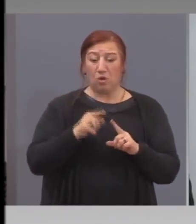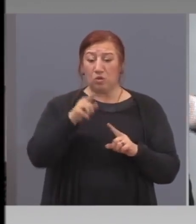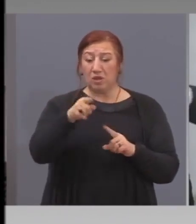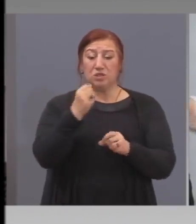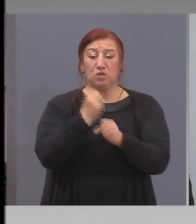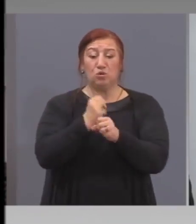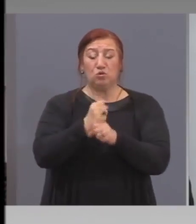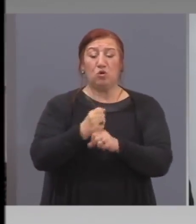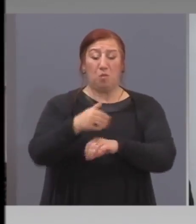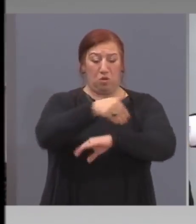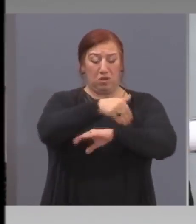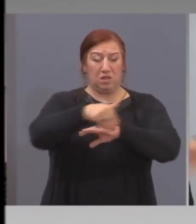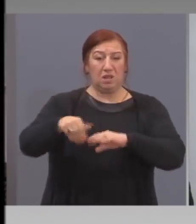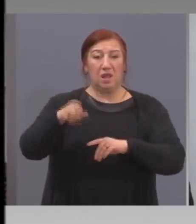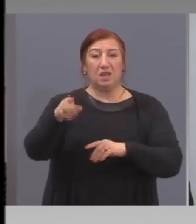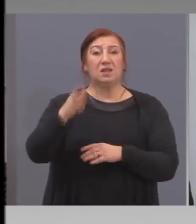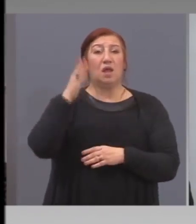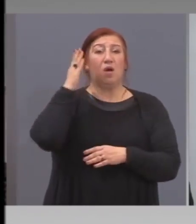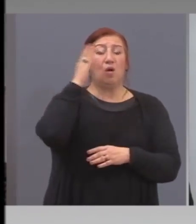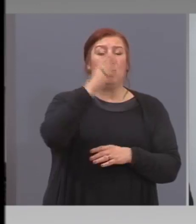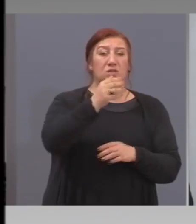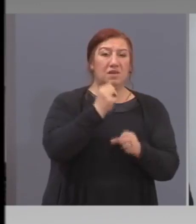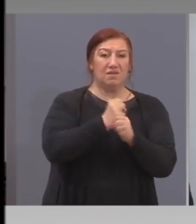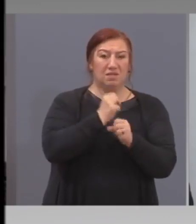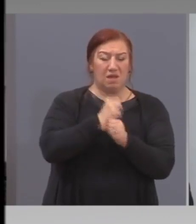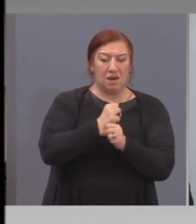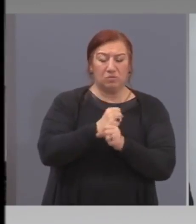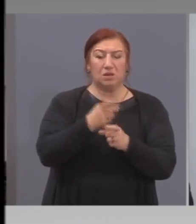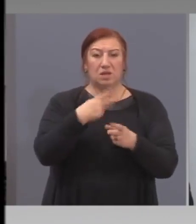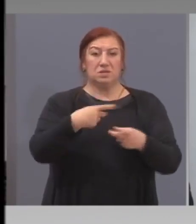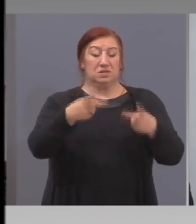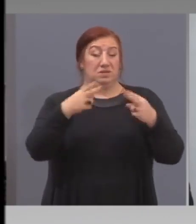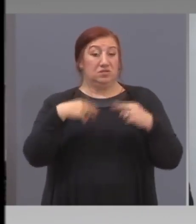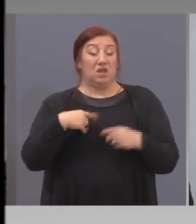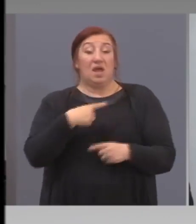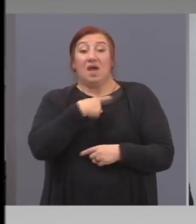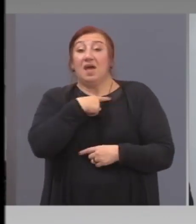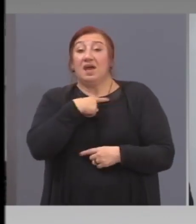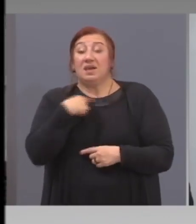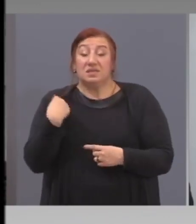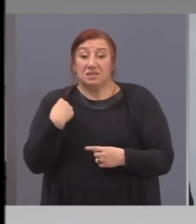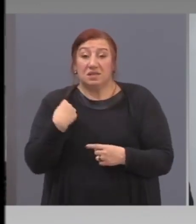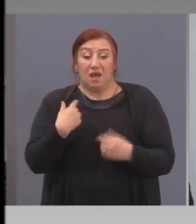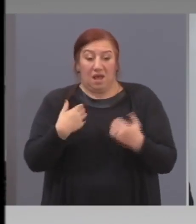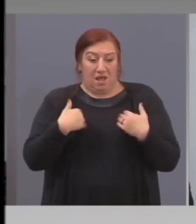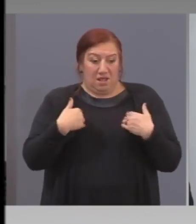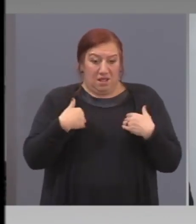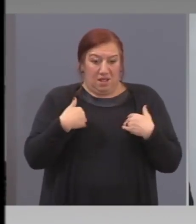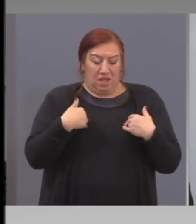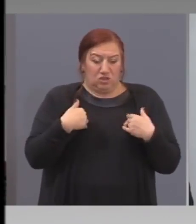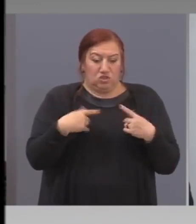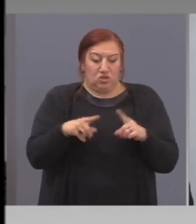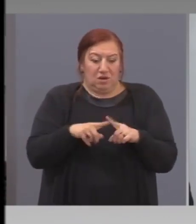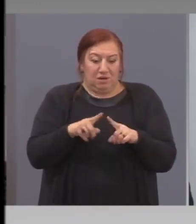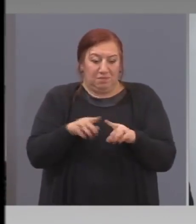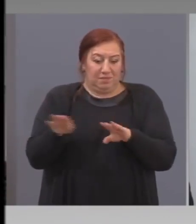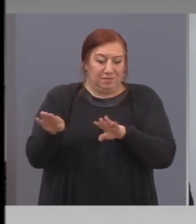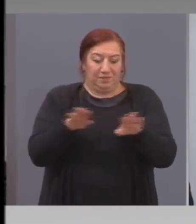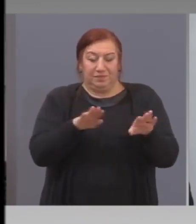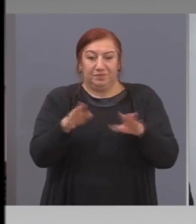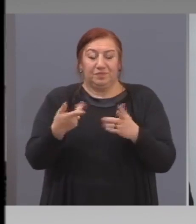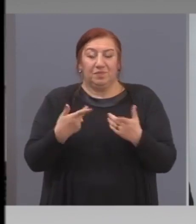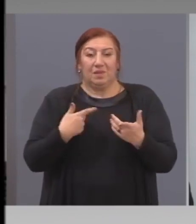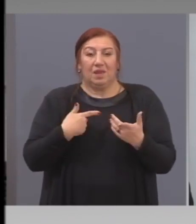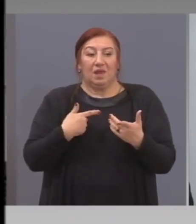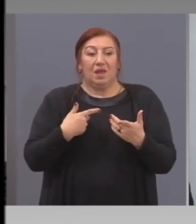защото те ходат от болниците и се връщат по 10 пъти днес къс с мен. Сирач, риска нашия е голямно. Приели